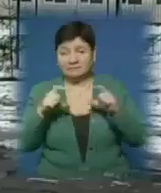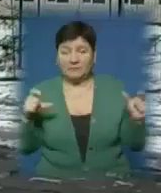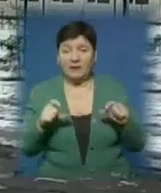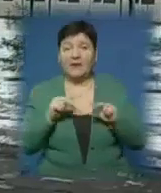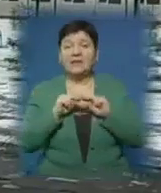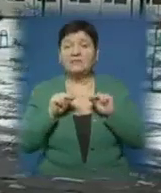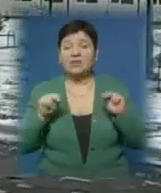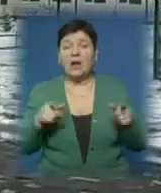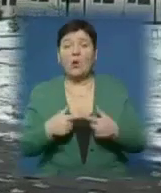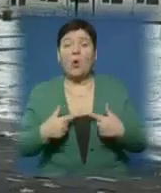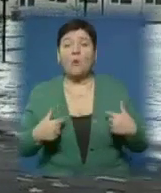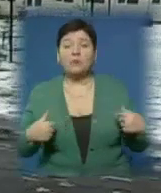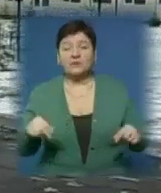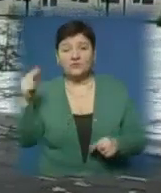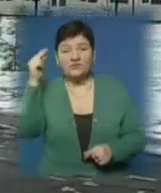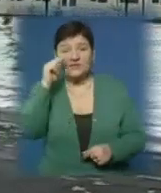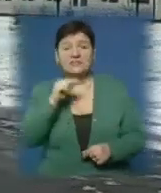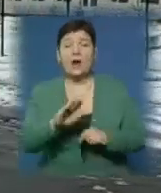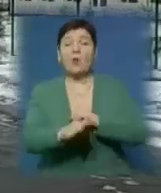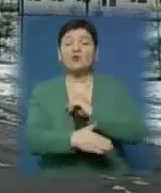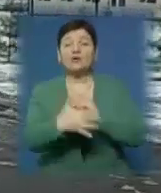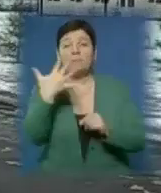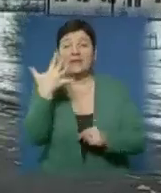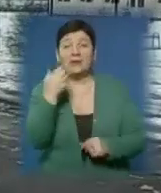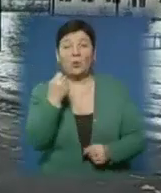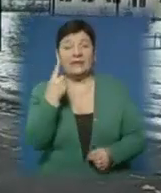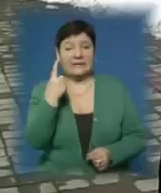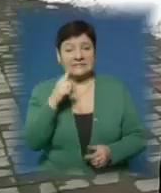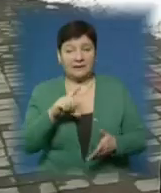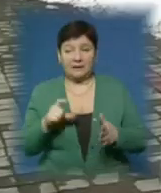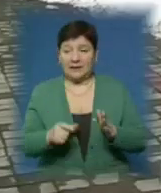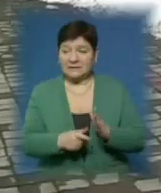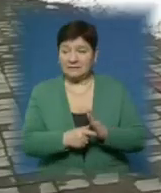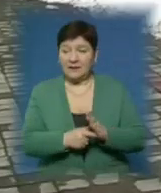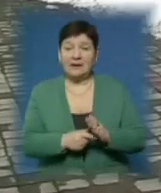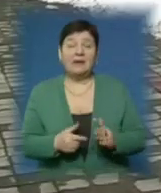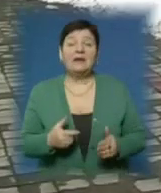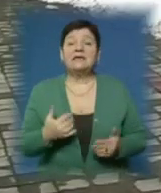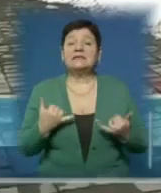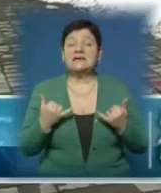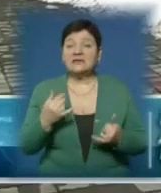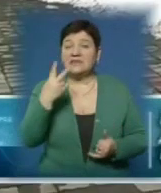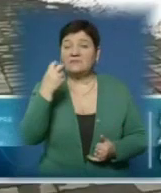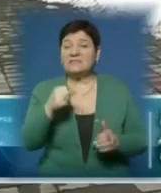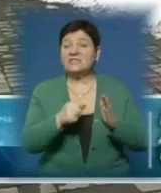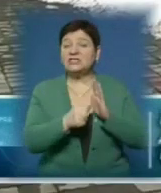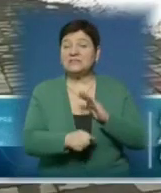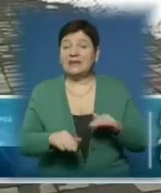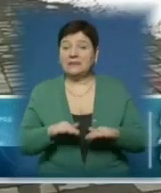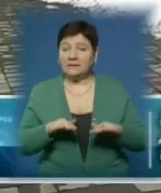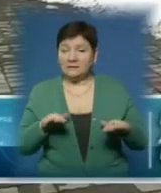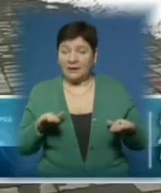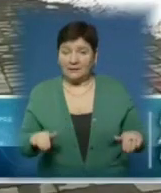навчально-виховному комплексі вчаться учні 5-11 класів. Зараз навчається 260 дітей. Школа